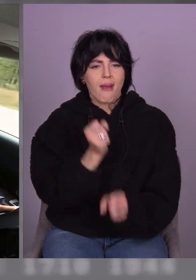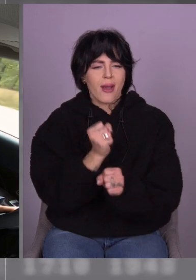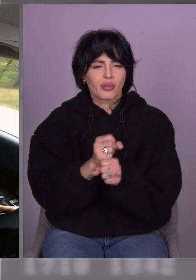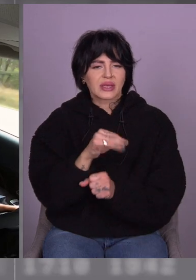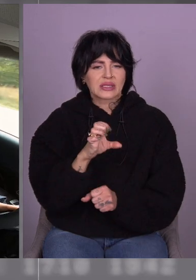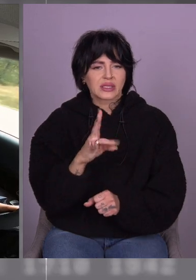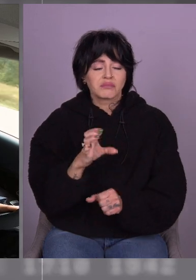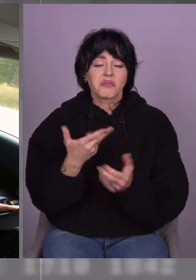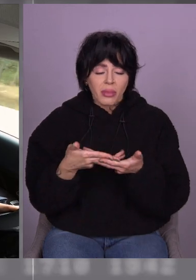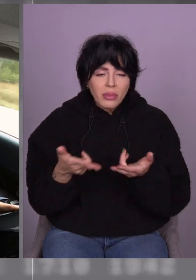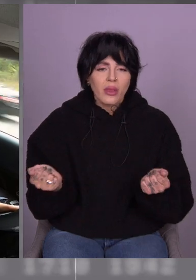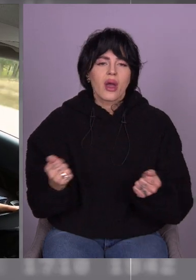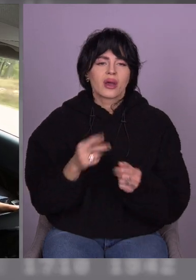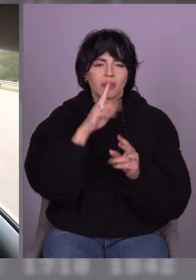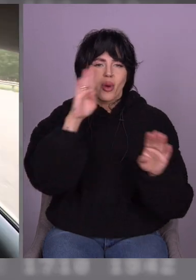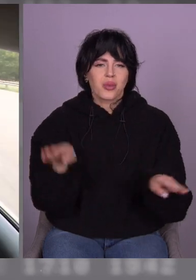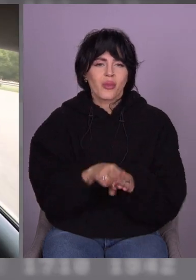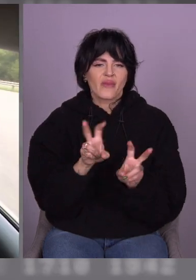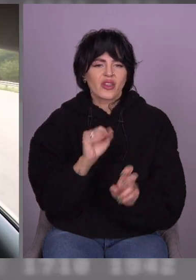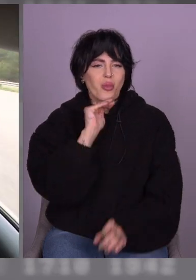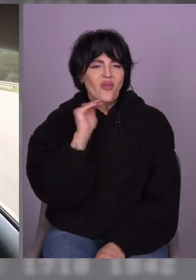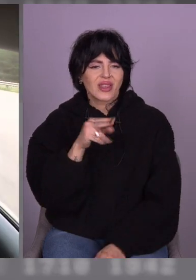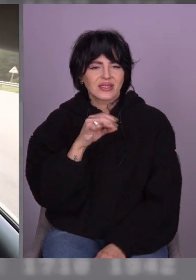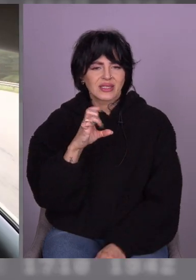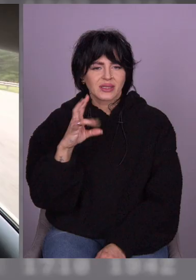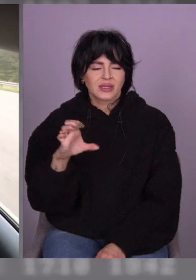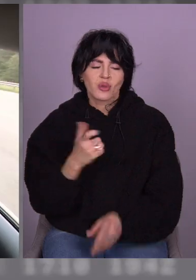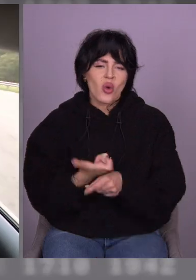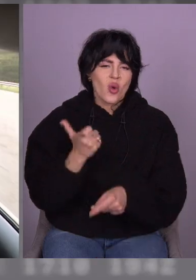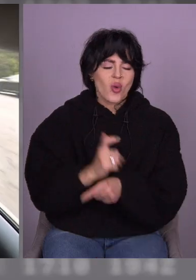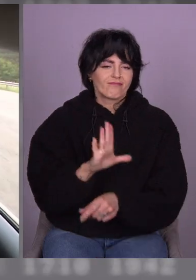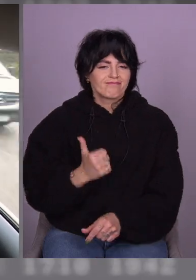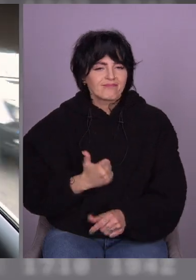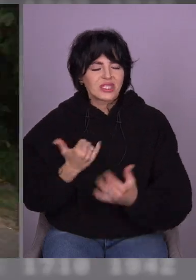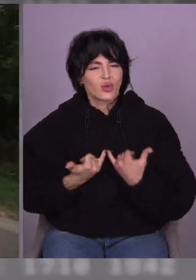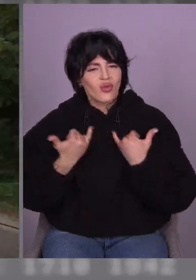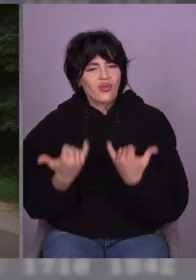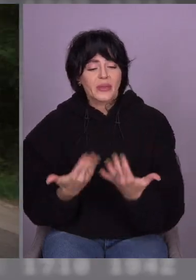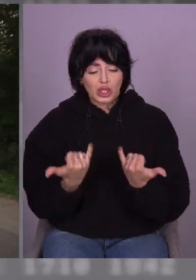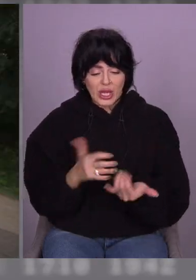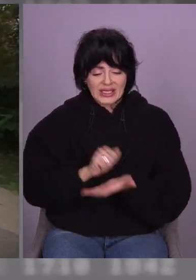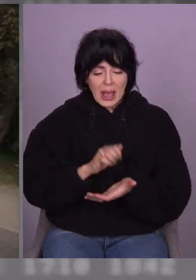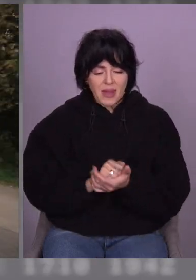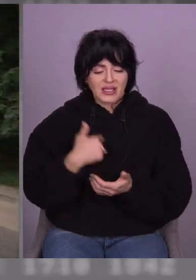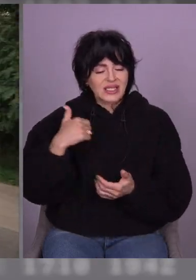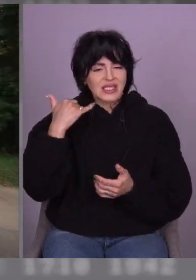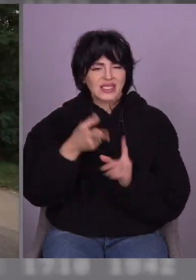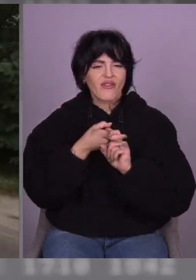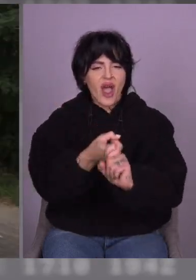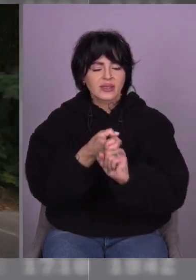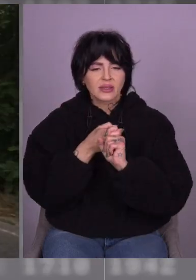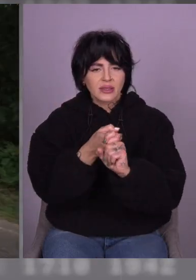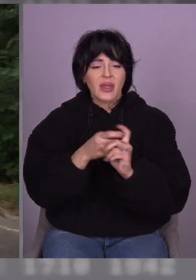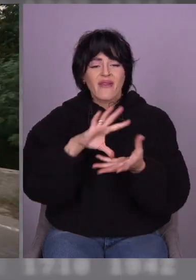приємно була така повага до професії. Що саме зараз робите? Зв'язком займаюся. Зв'язком? Моя сама специфіка роботи не